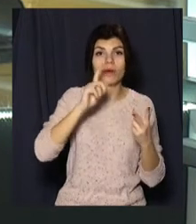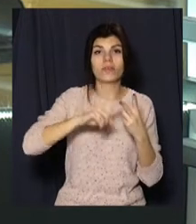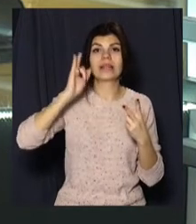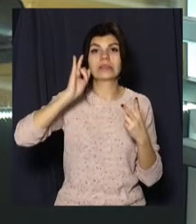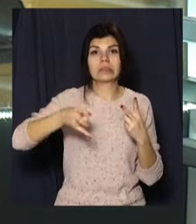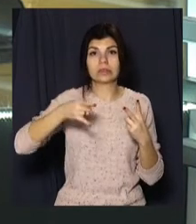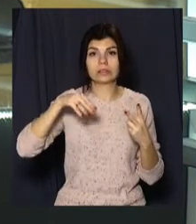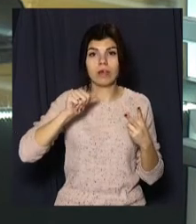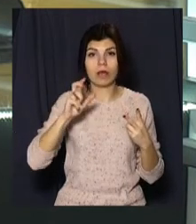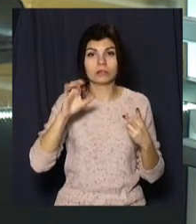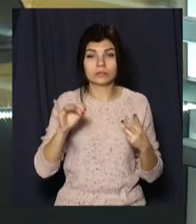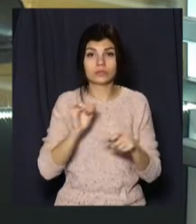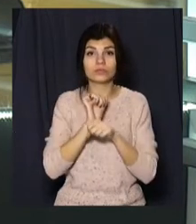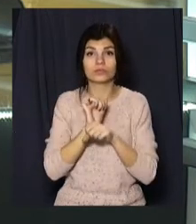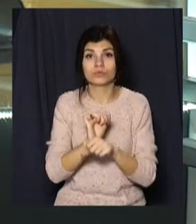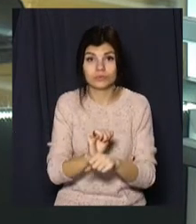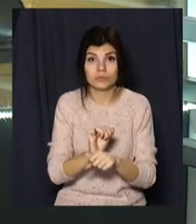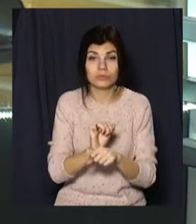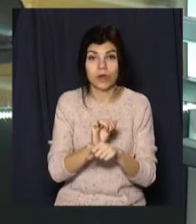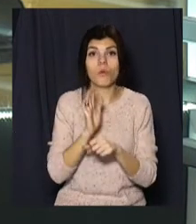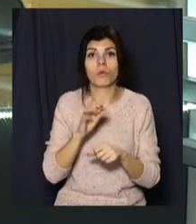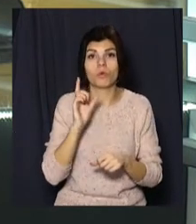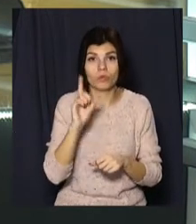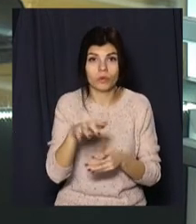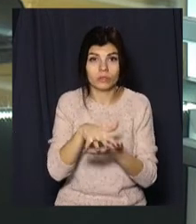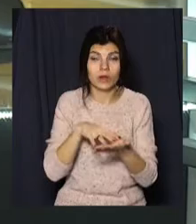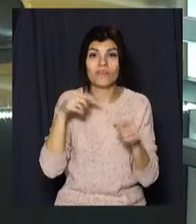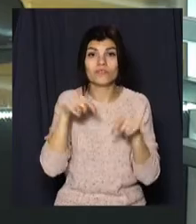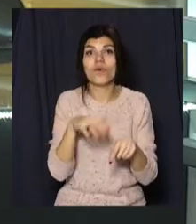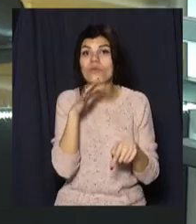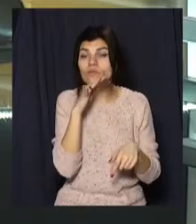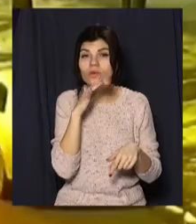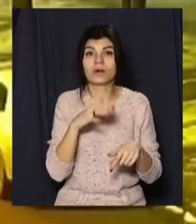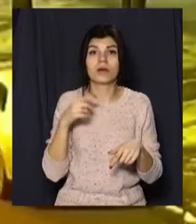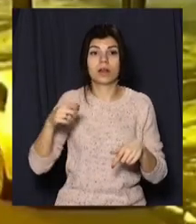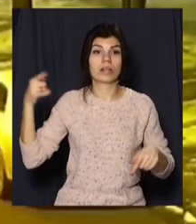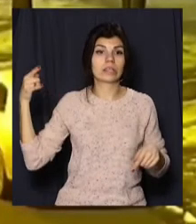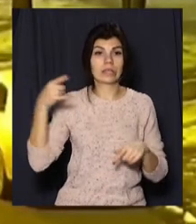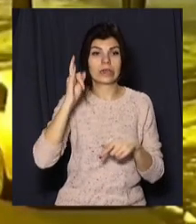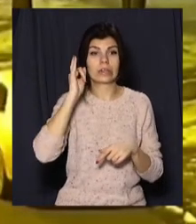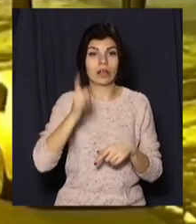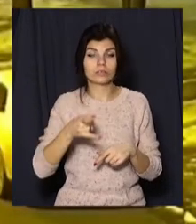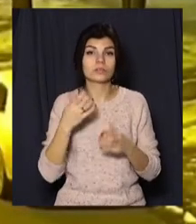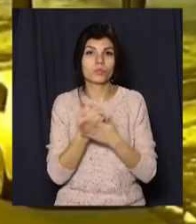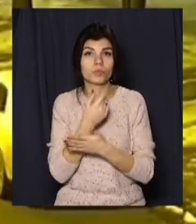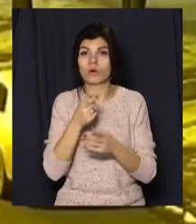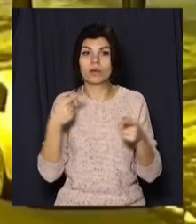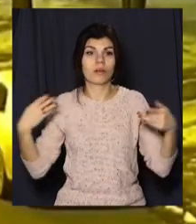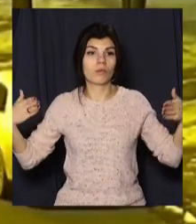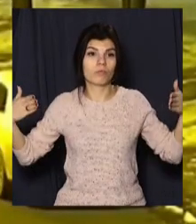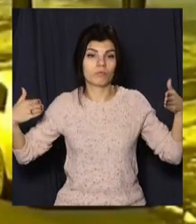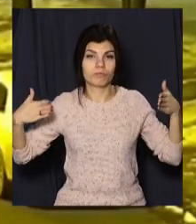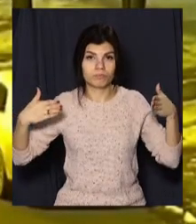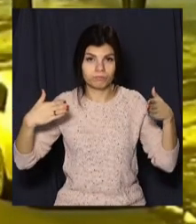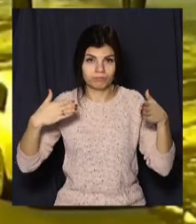перехрестем загальмував і продовжив рух далі. У цей момент по Яворницького їхав такси. Ставтівки не розминулись і